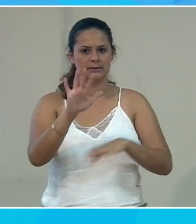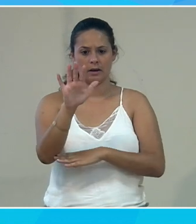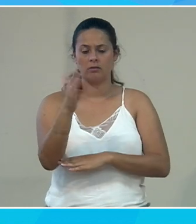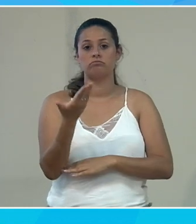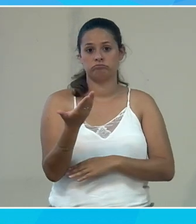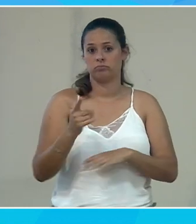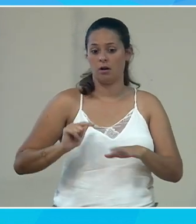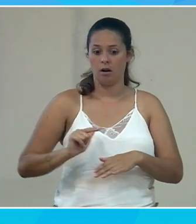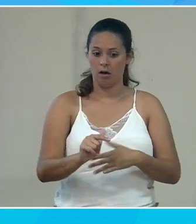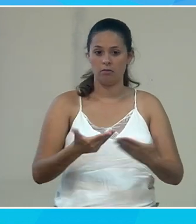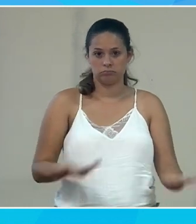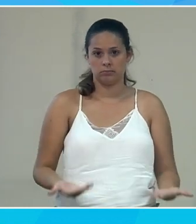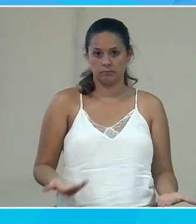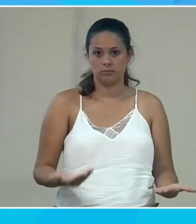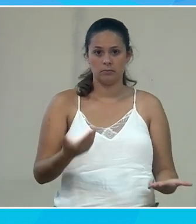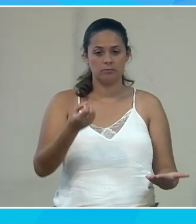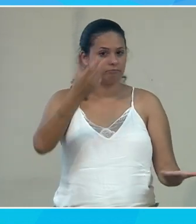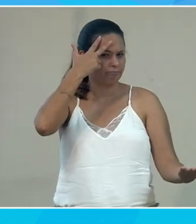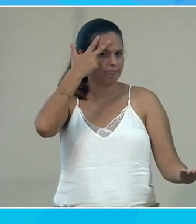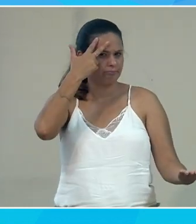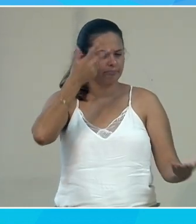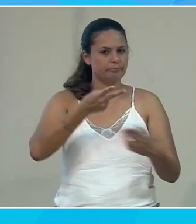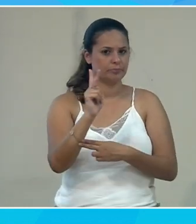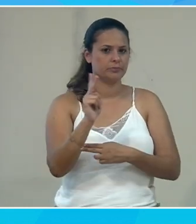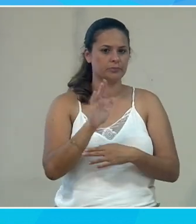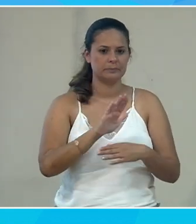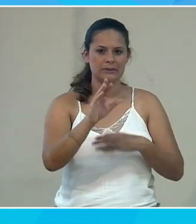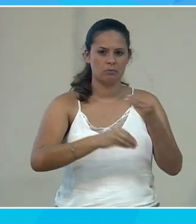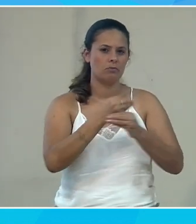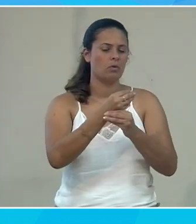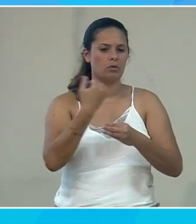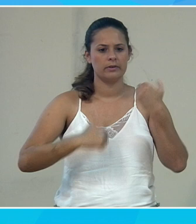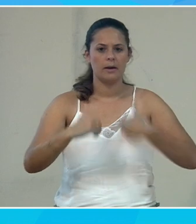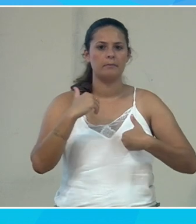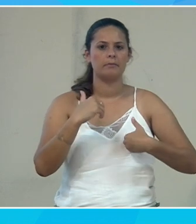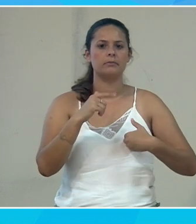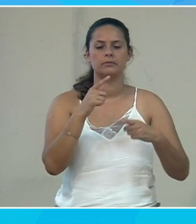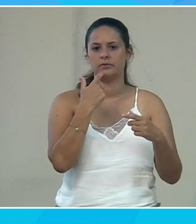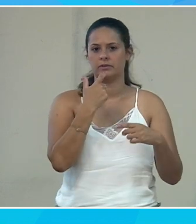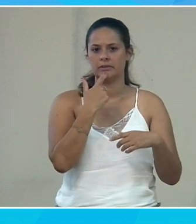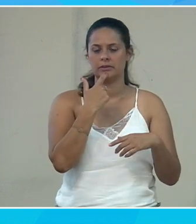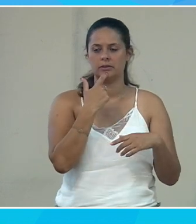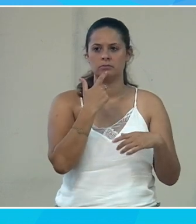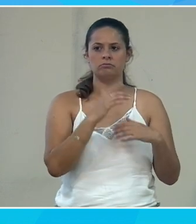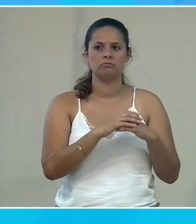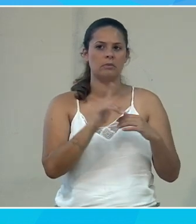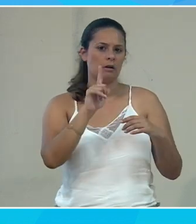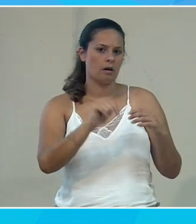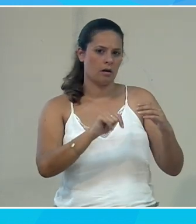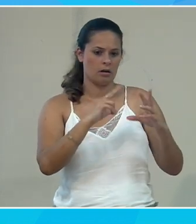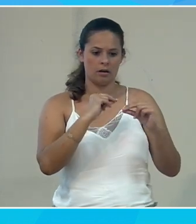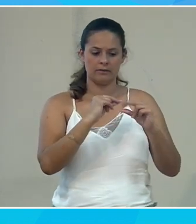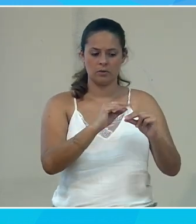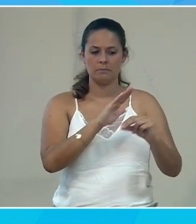vigueur et qui est la plus marquante, qui a fait un tournant on va dire dans le monde du handicap. Et puis, on a la définition de l